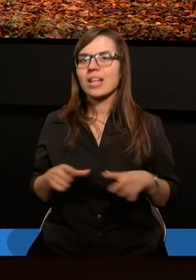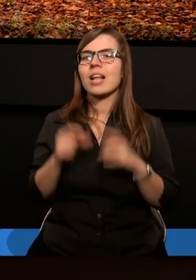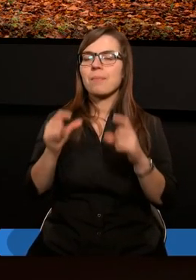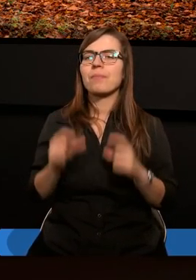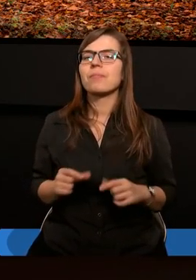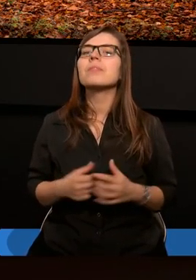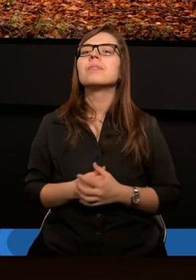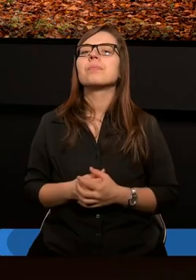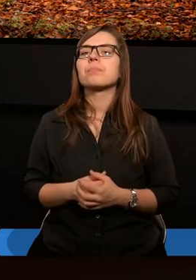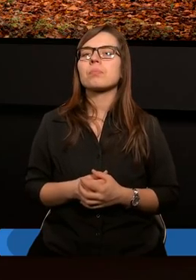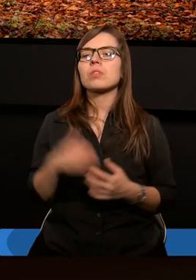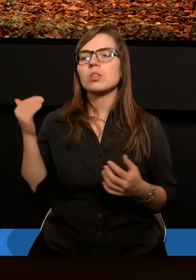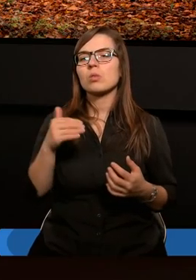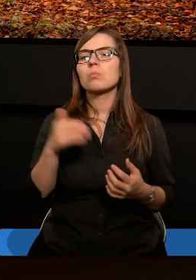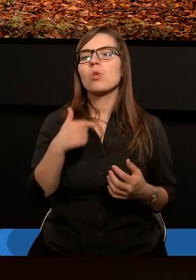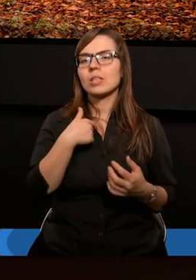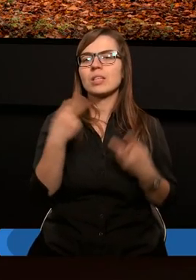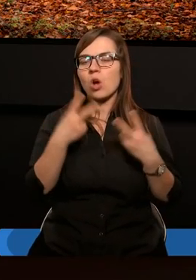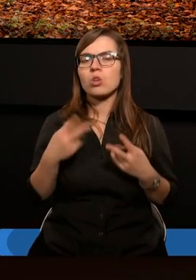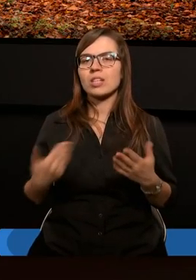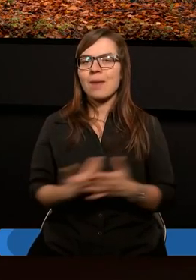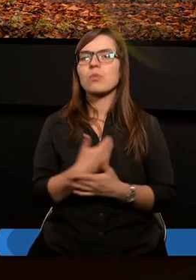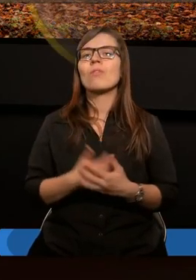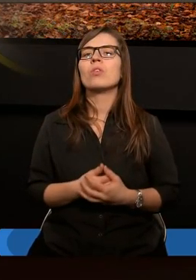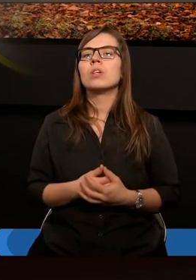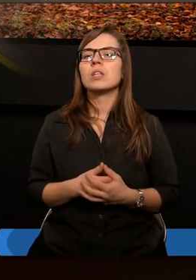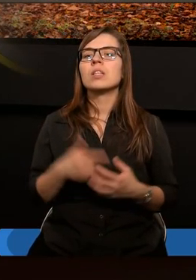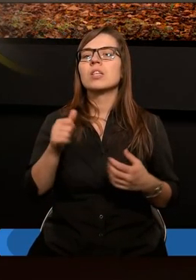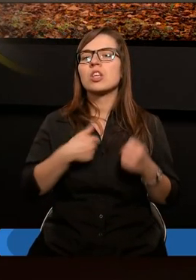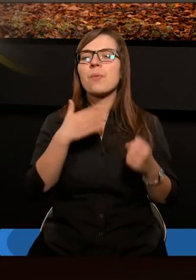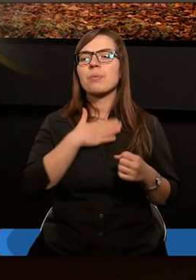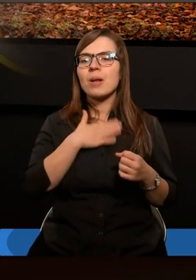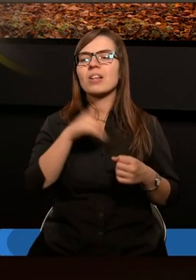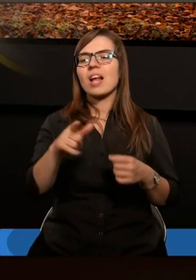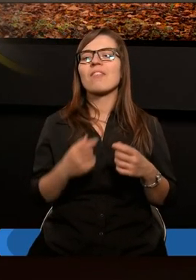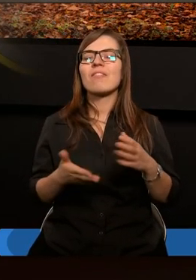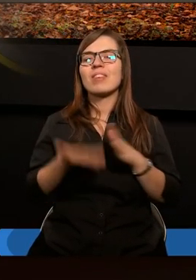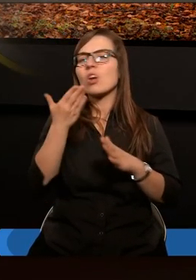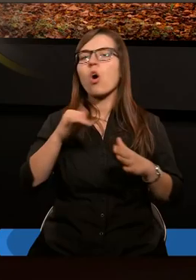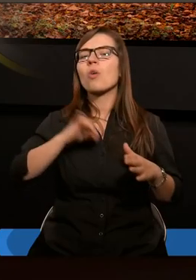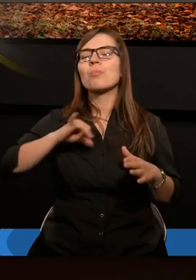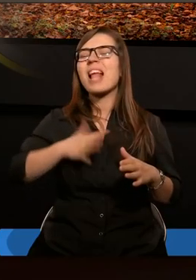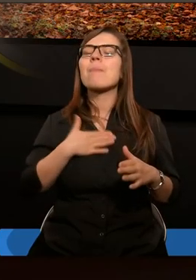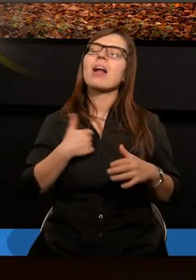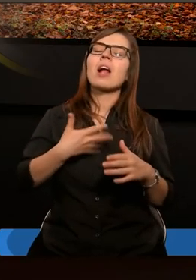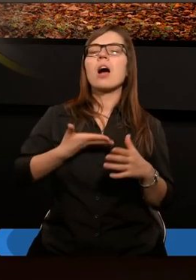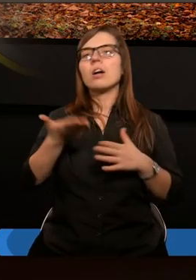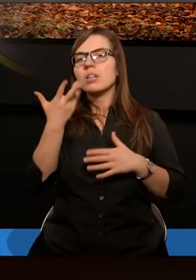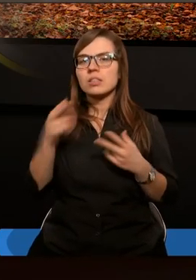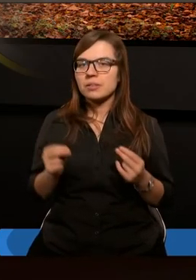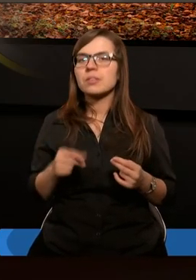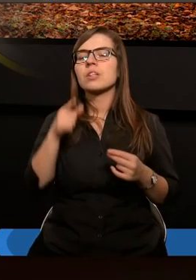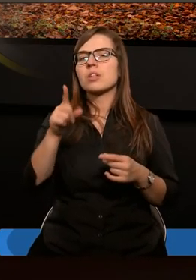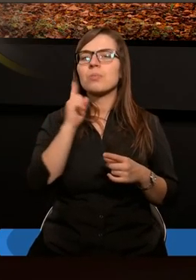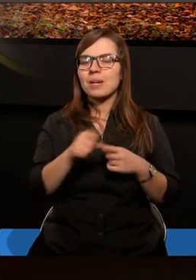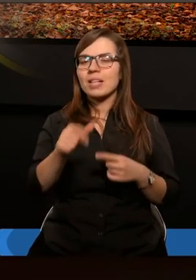może znów je odczytam. Ażebyście nie mieli zbyt wysokiego o sobie mniemania, chcę wam bracia